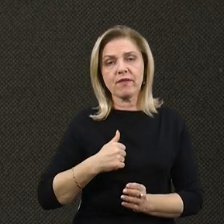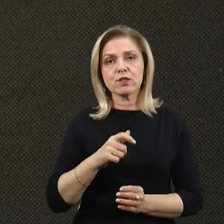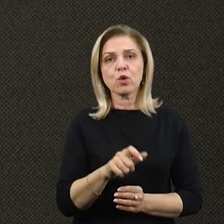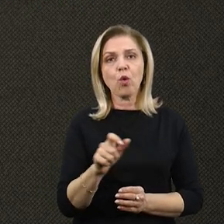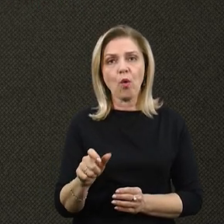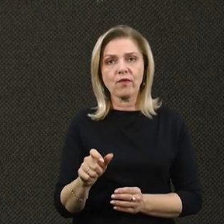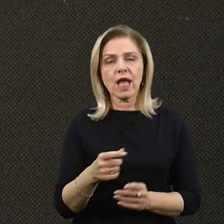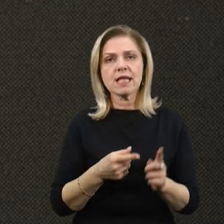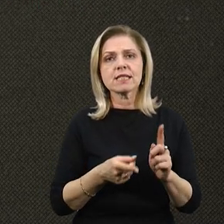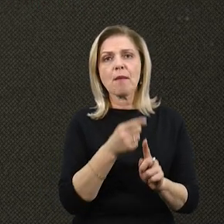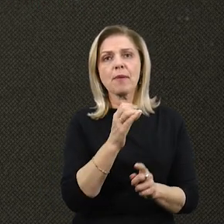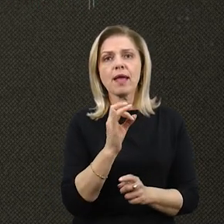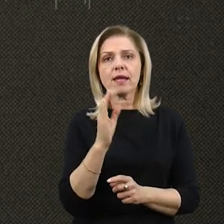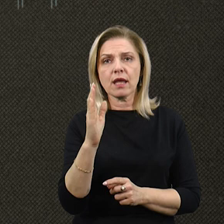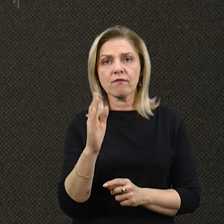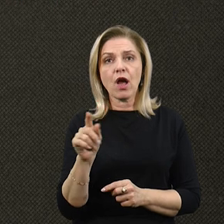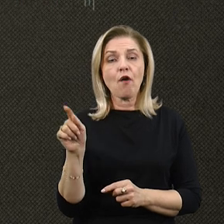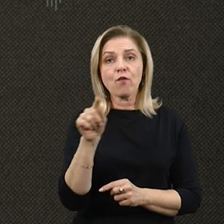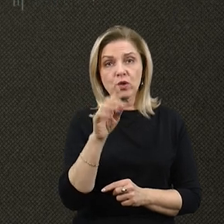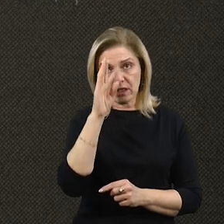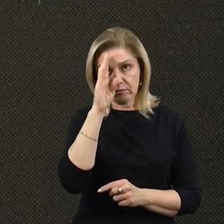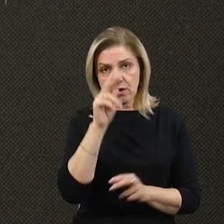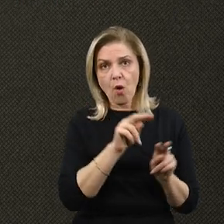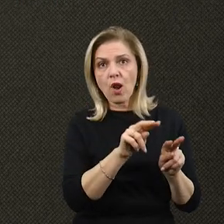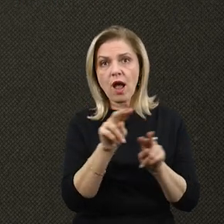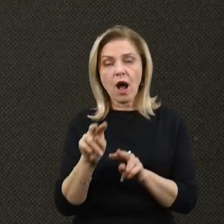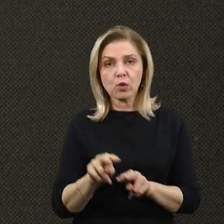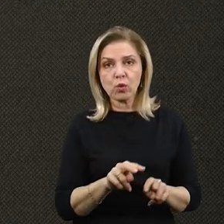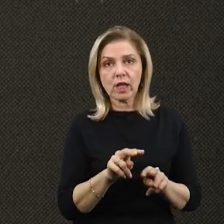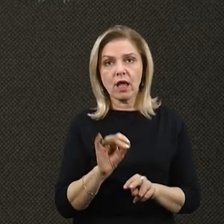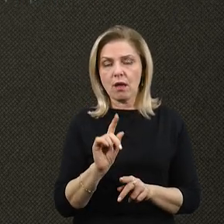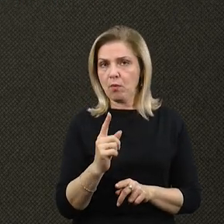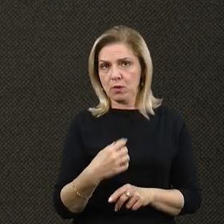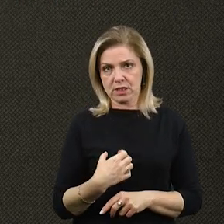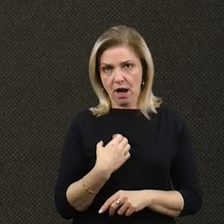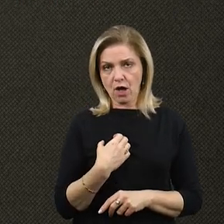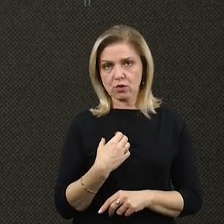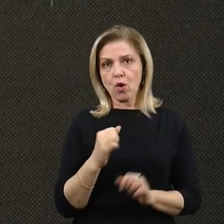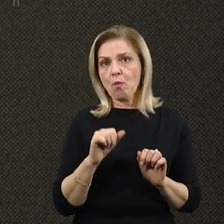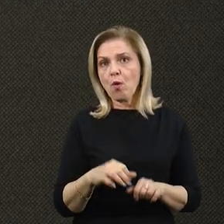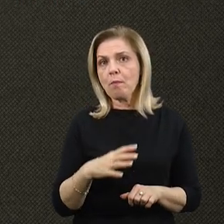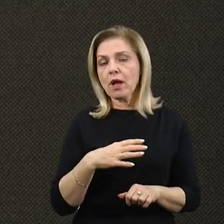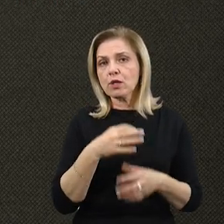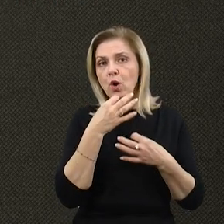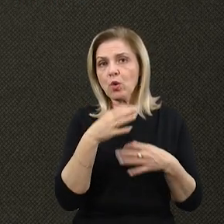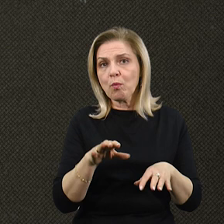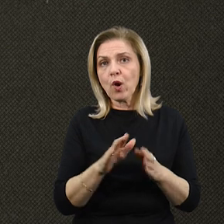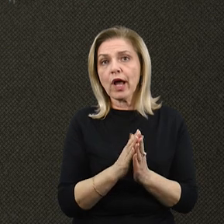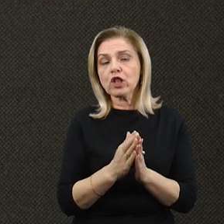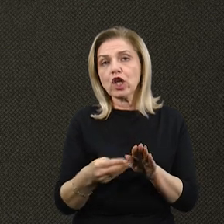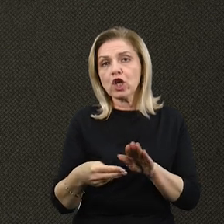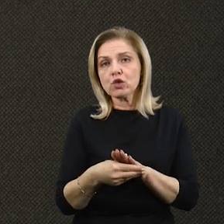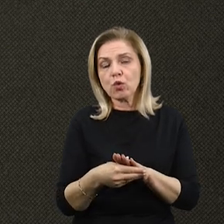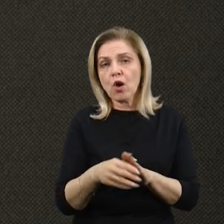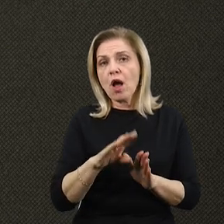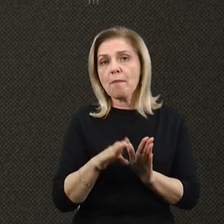саперів. Вони там нам оглянули, тому що страшно, знаєте, там може бути під любою книжкою, під